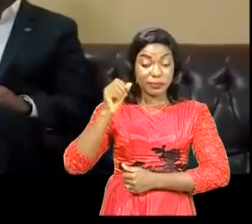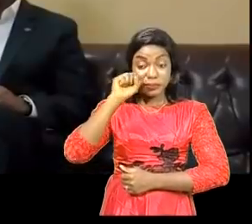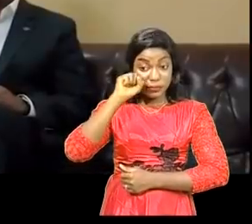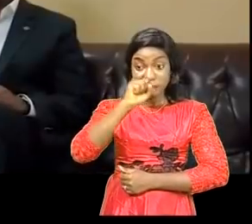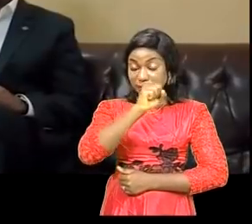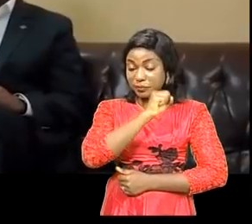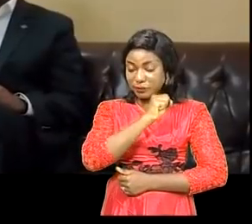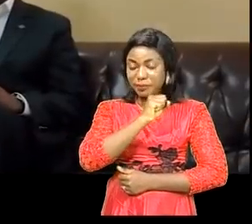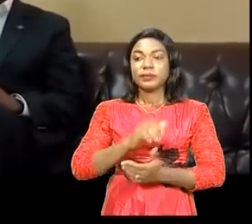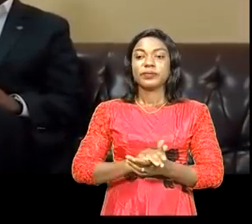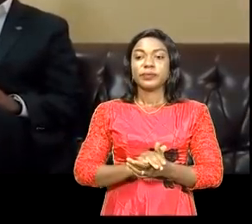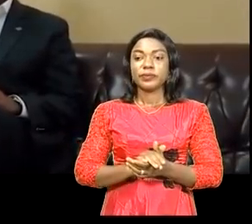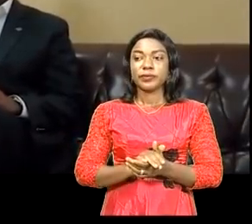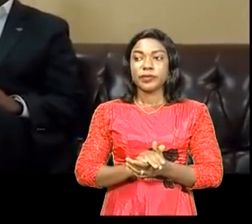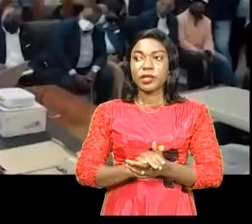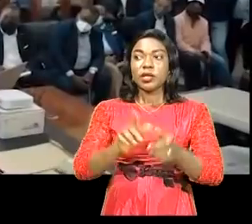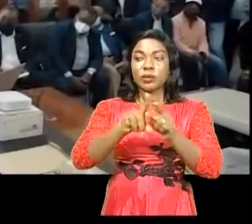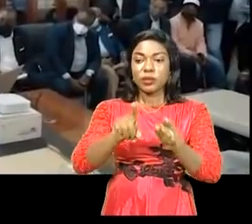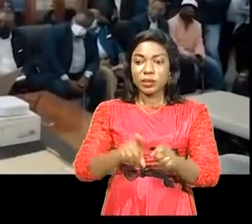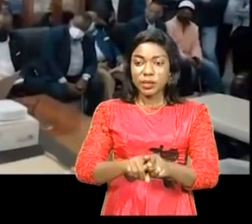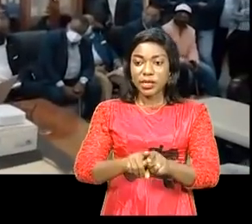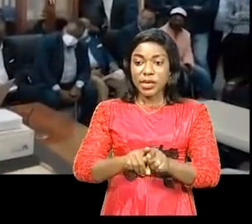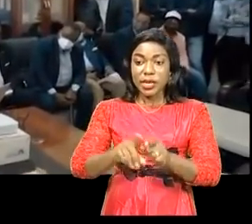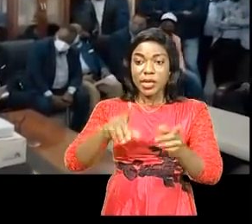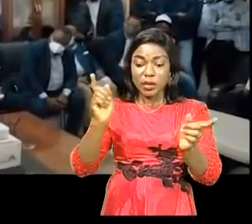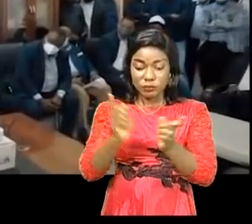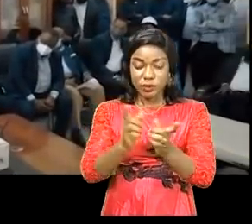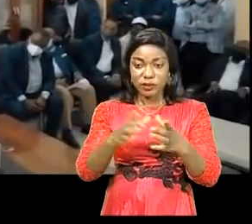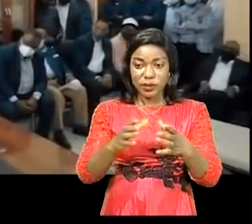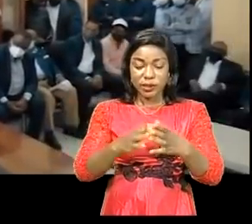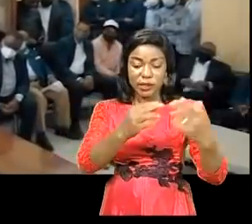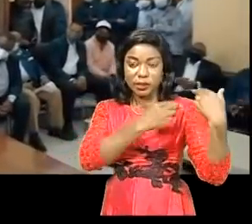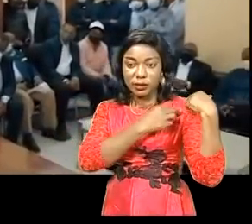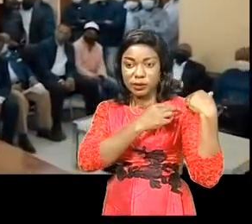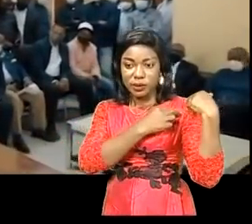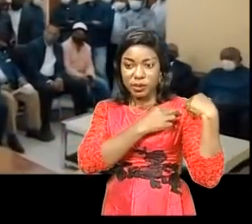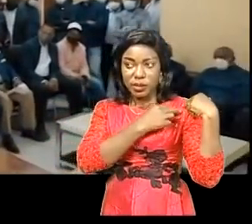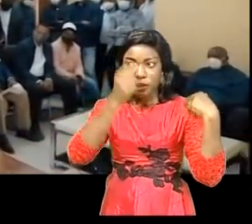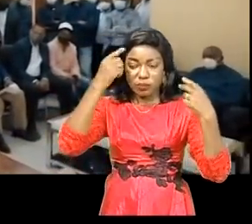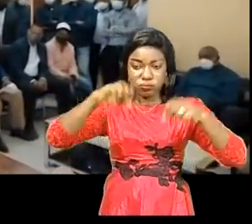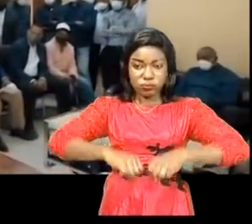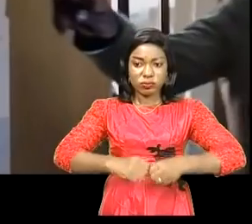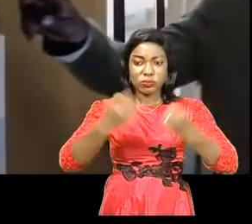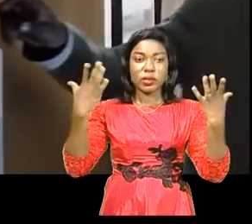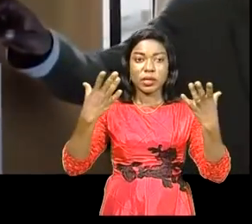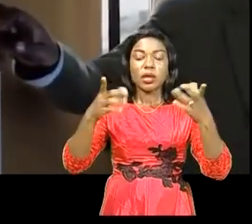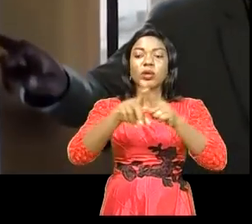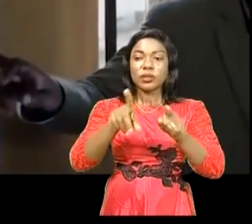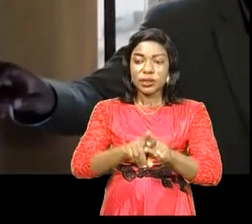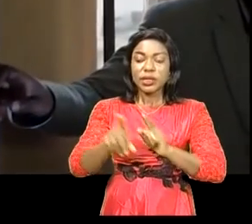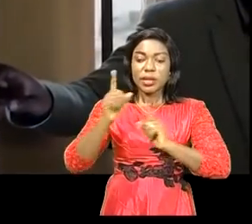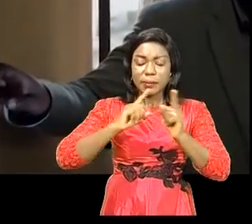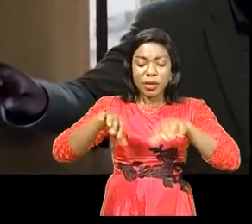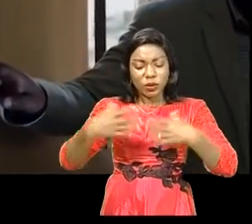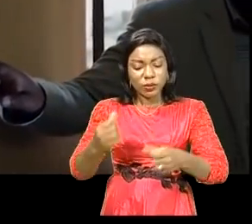Jean-Michel Samalou Kondé-Kienge voulait s'enquérir auprès des responsables de l'OVG du comportement volcanique, des mouvements sismiques et des